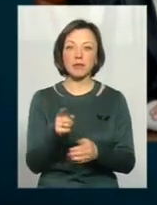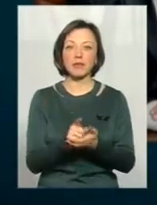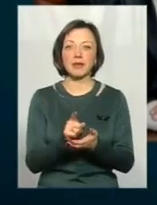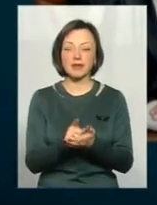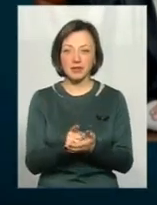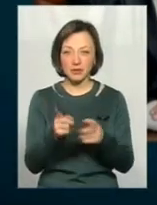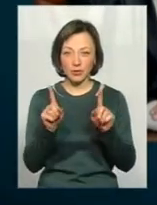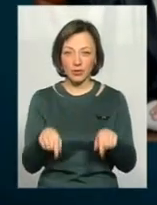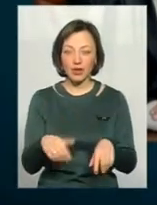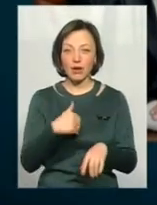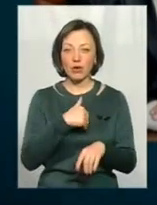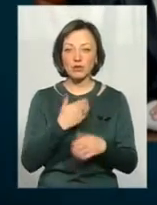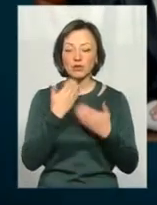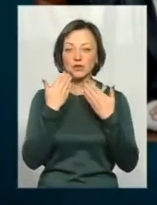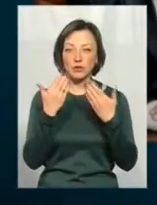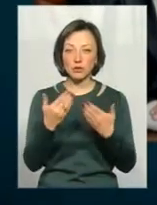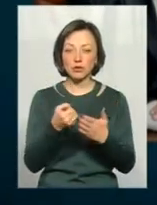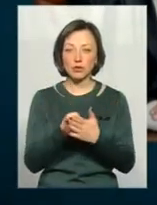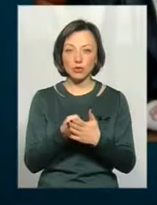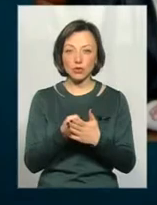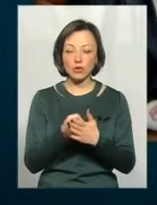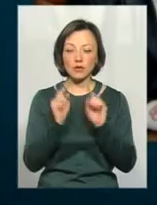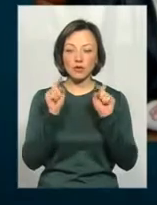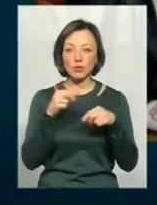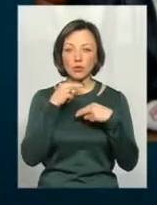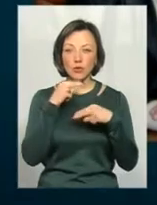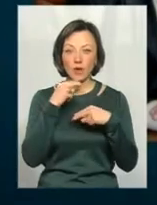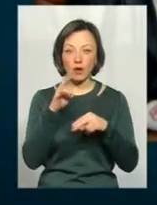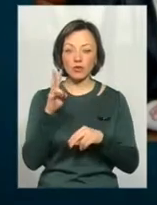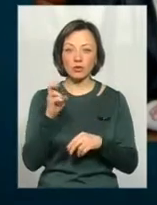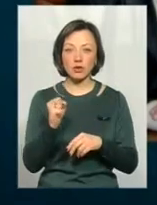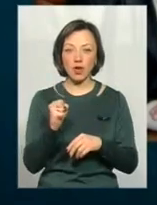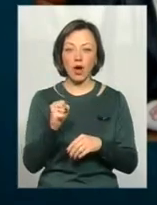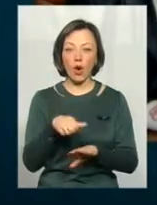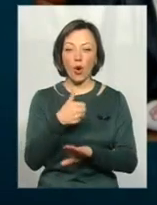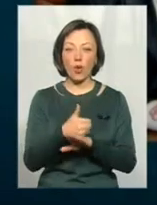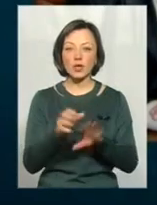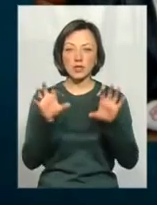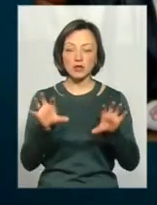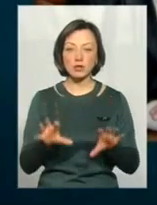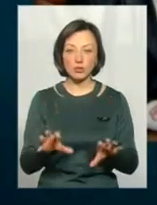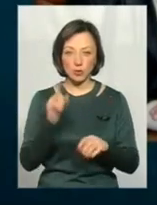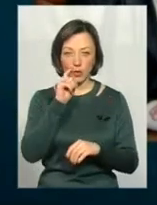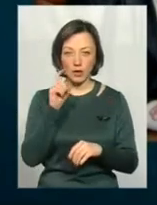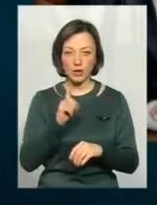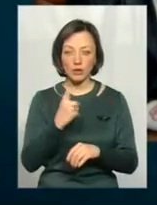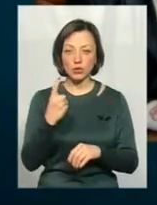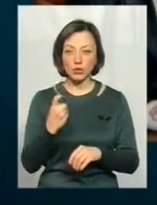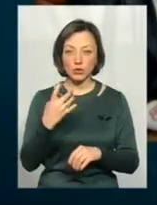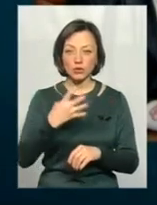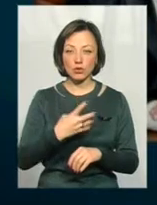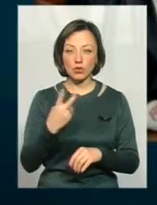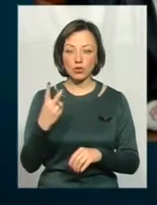Я хочу звернути увагу на Конституцію закону України. 142